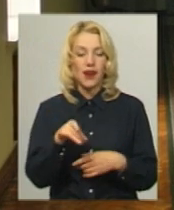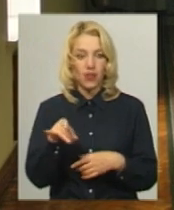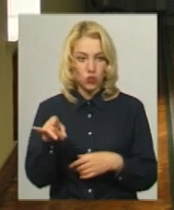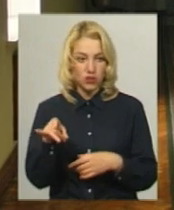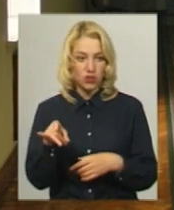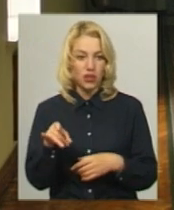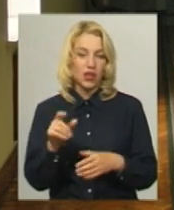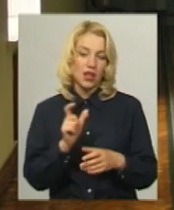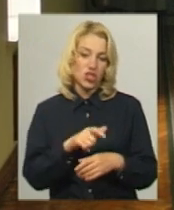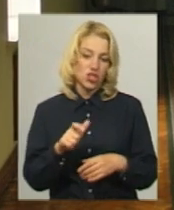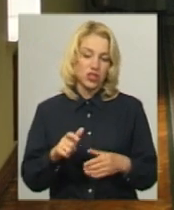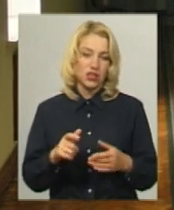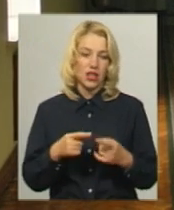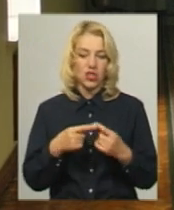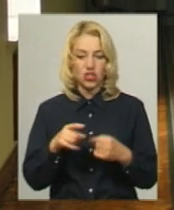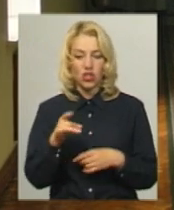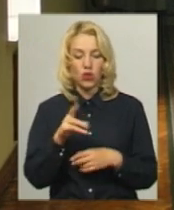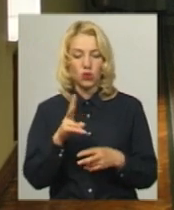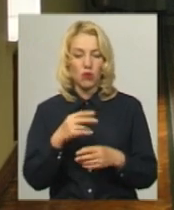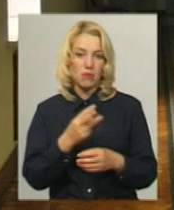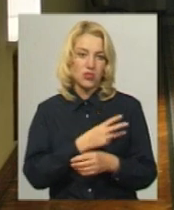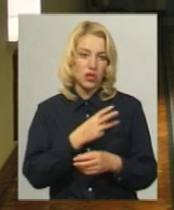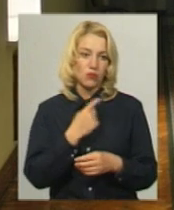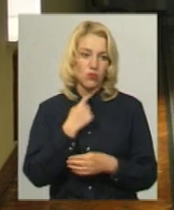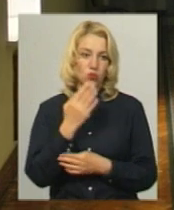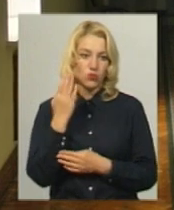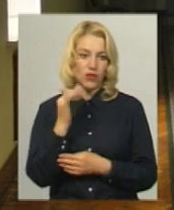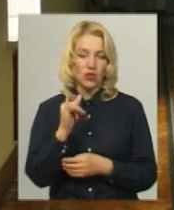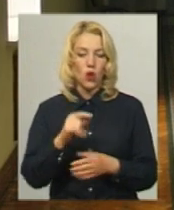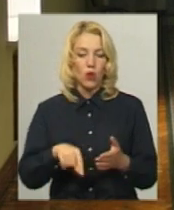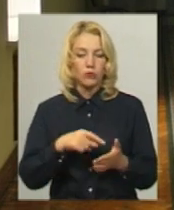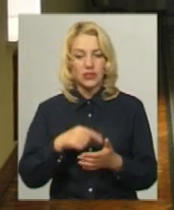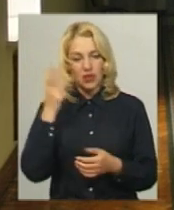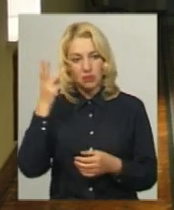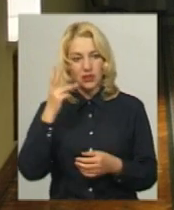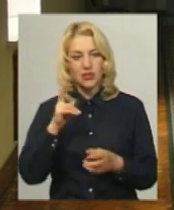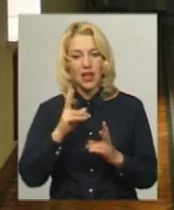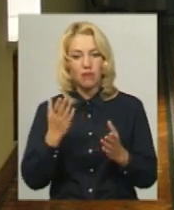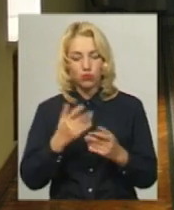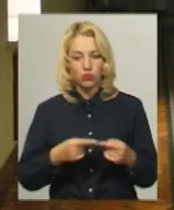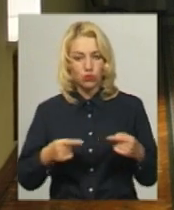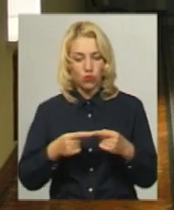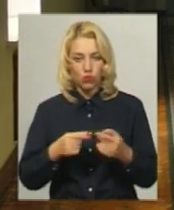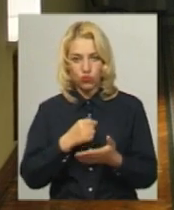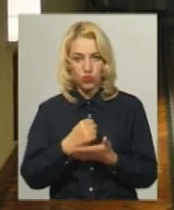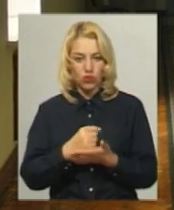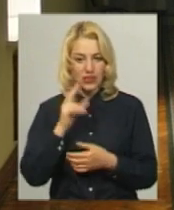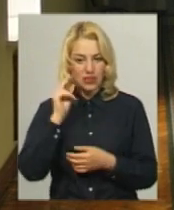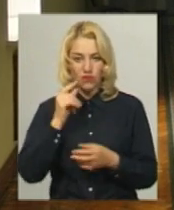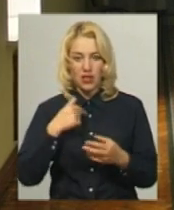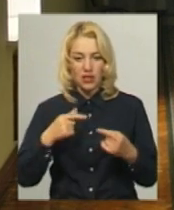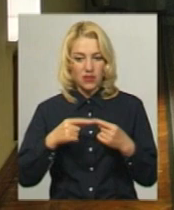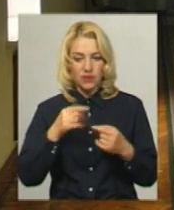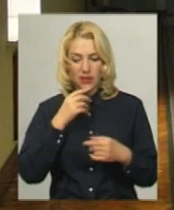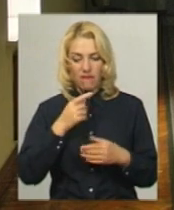жителі інших регіонів, які бажають проголосувати в місті Хмельницькому. Яка буде цифра остаточна, сказати важко, ще ми